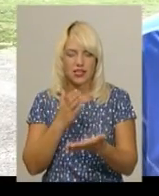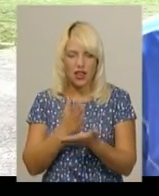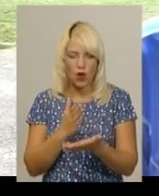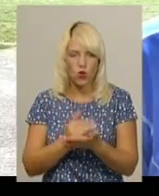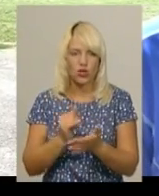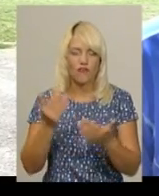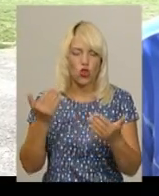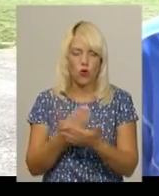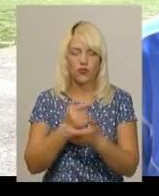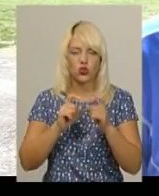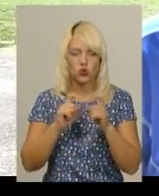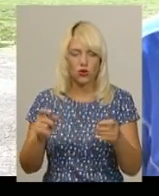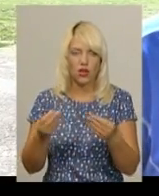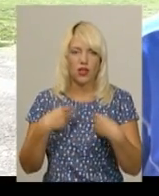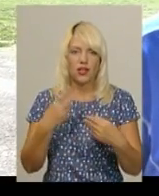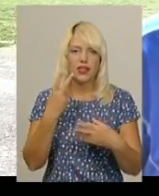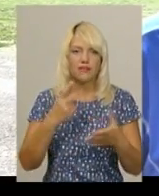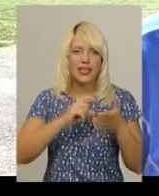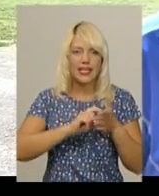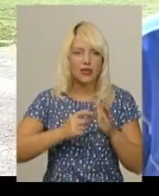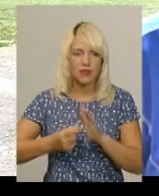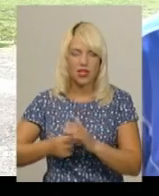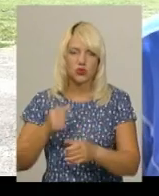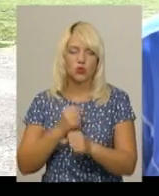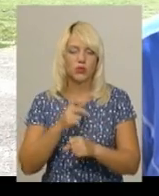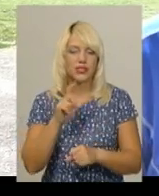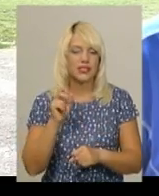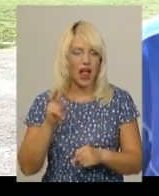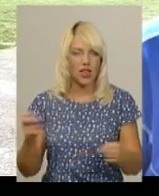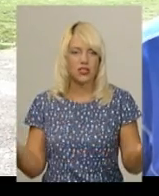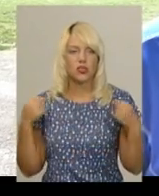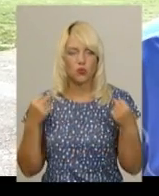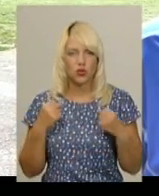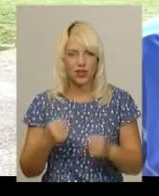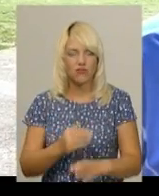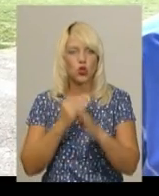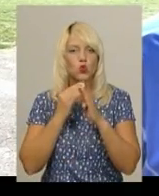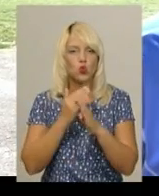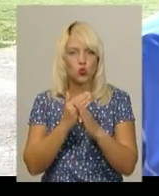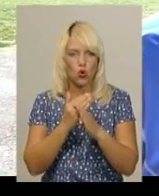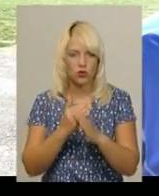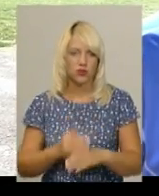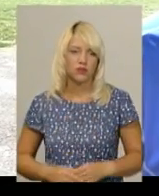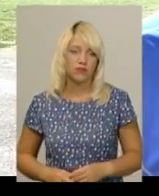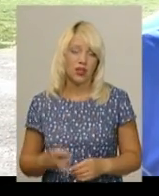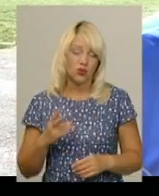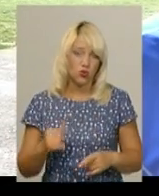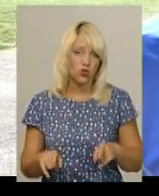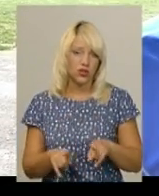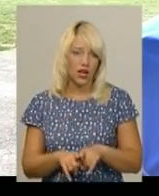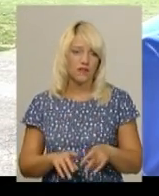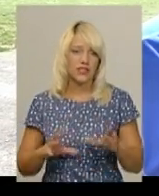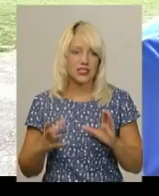дві кімнати і зробили зал, ще один спортивний зал джудо. Так взагалі